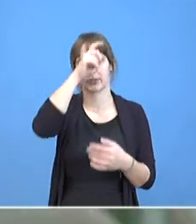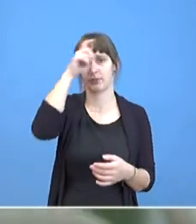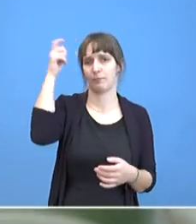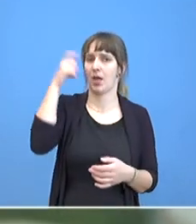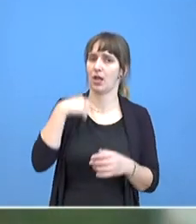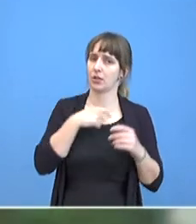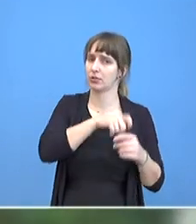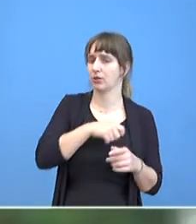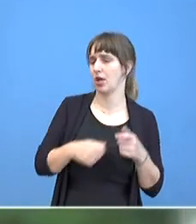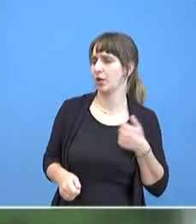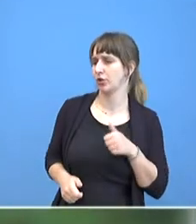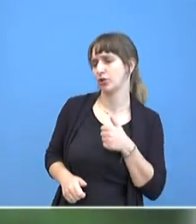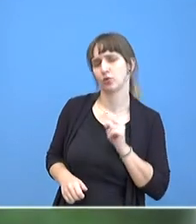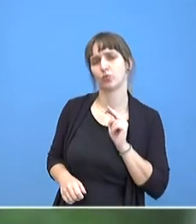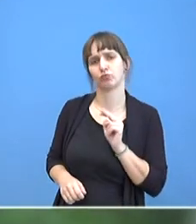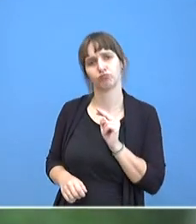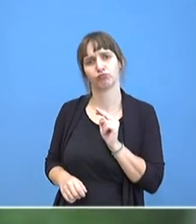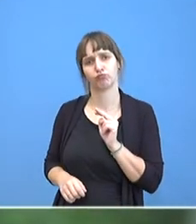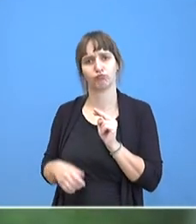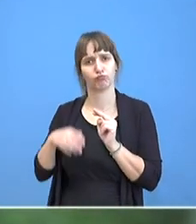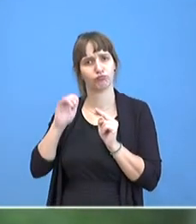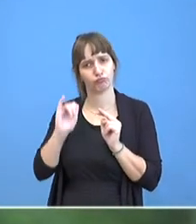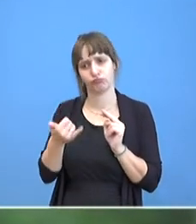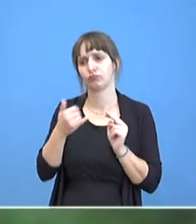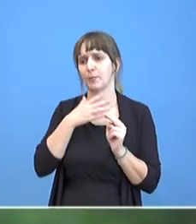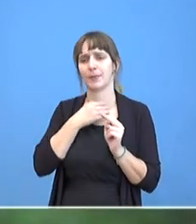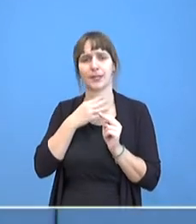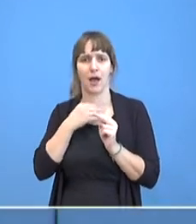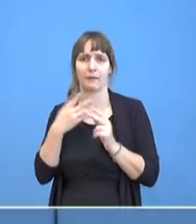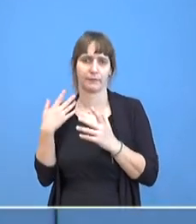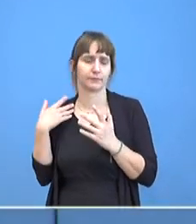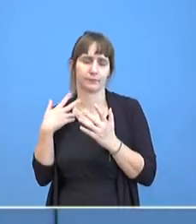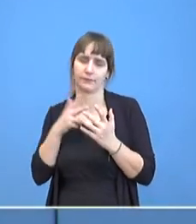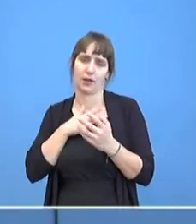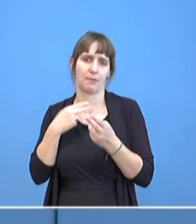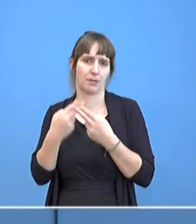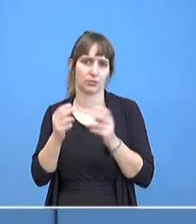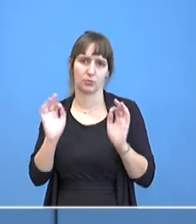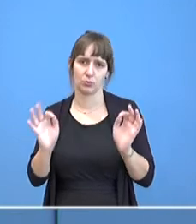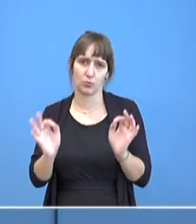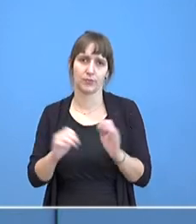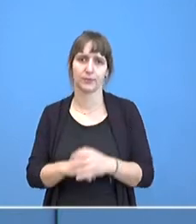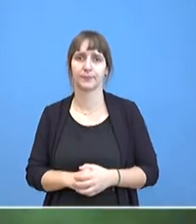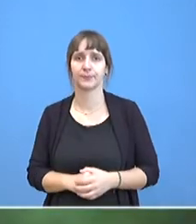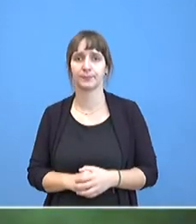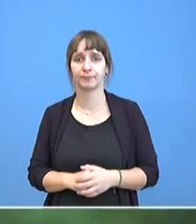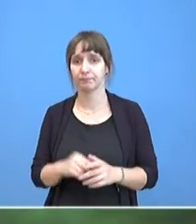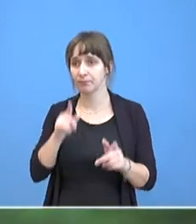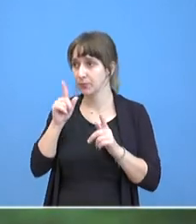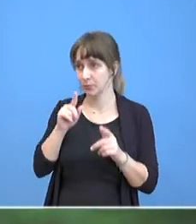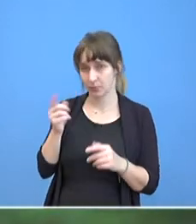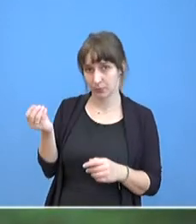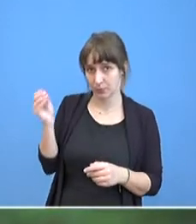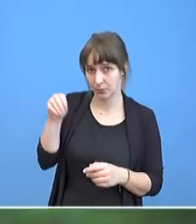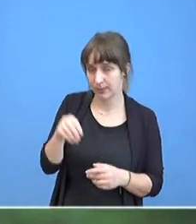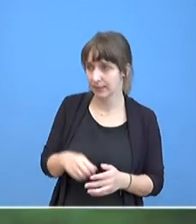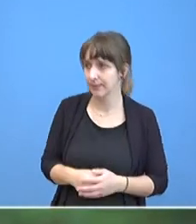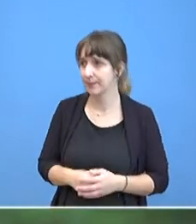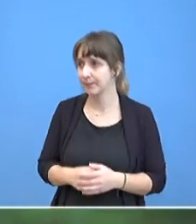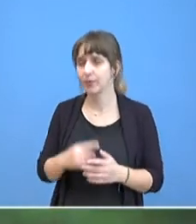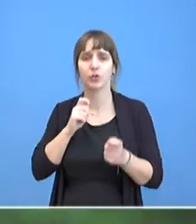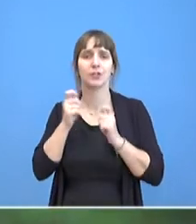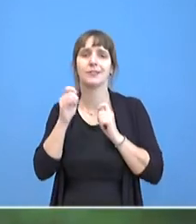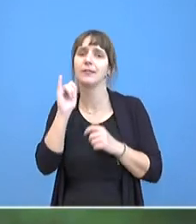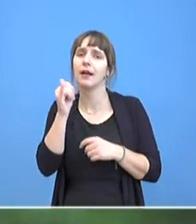den Bedarf nach wie vor gut ab. So sehr. Ja, ich habe etwas anderes